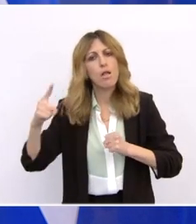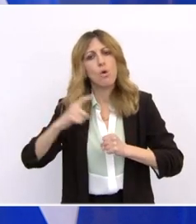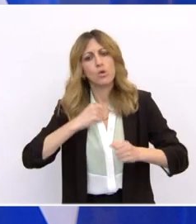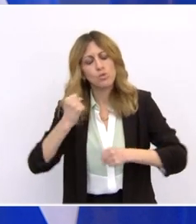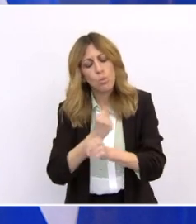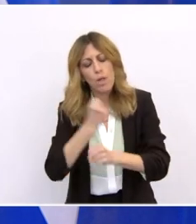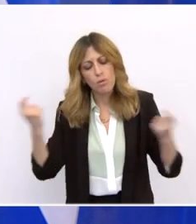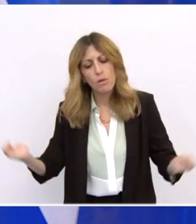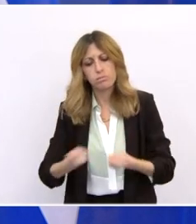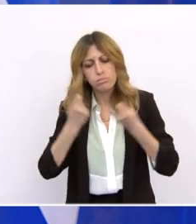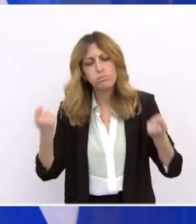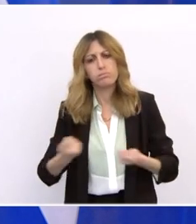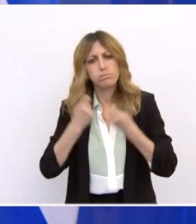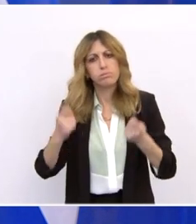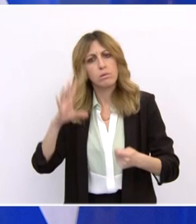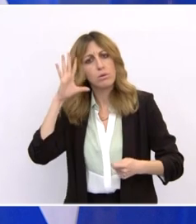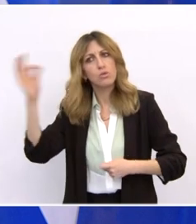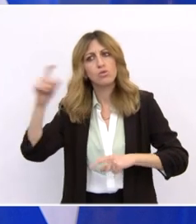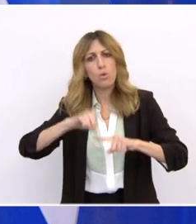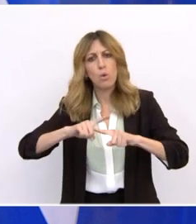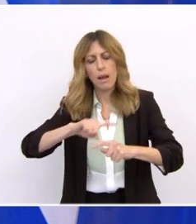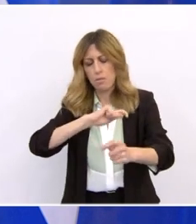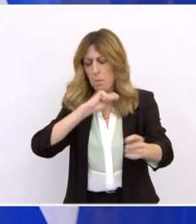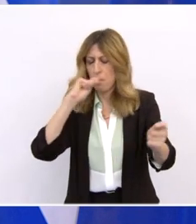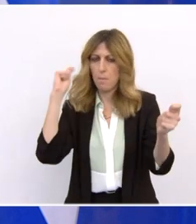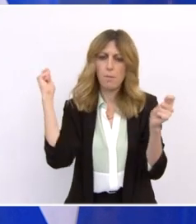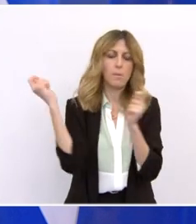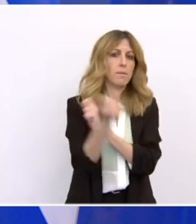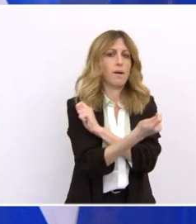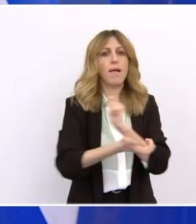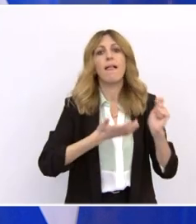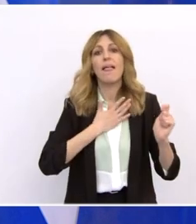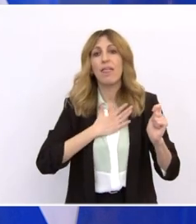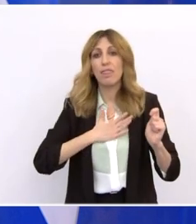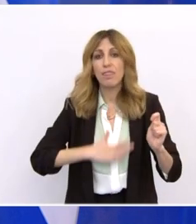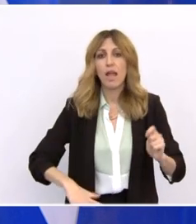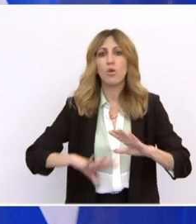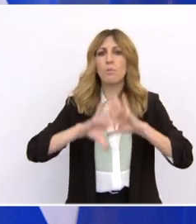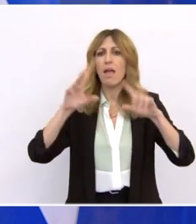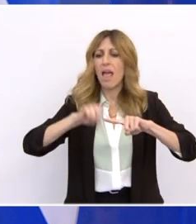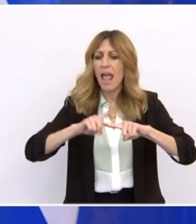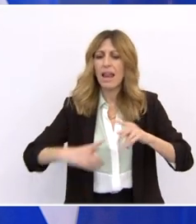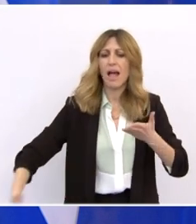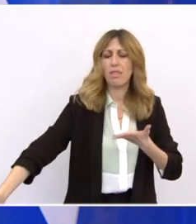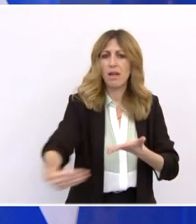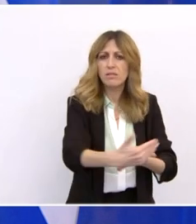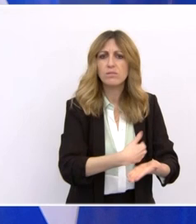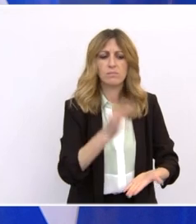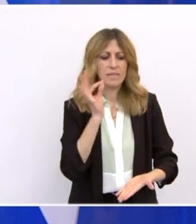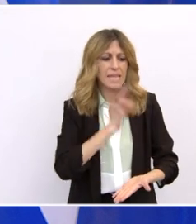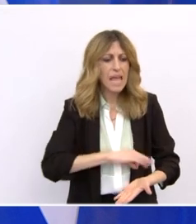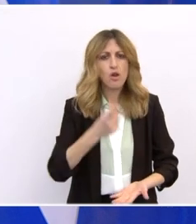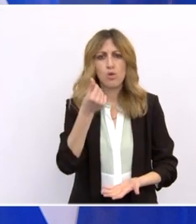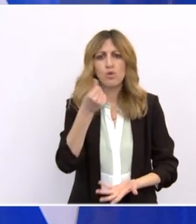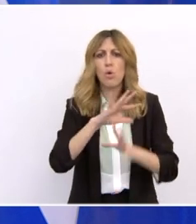χώρας, οδηγώντας τελικά στη δίκαιη κατανομή του εθνικού πλούτου. Γι' αυτό άλλωστε και το